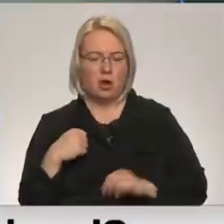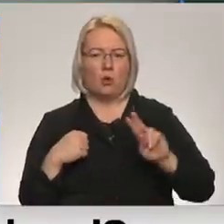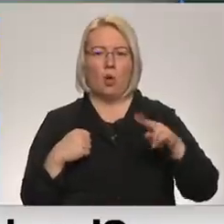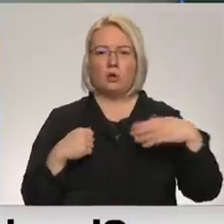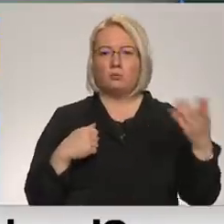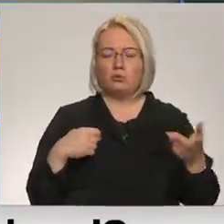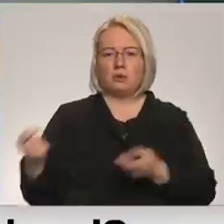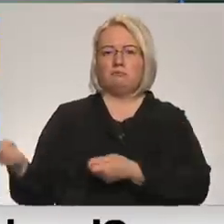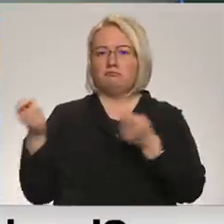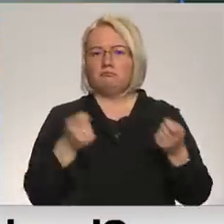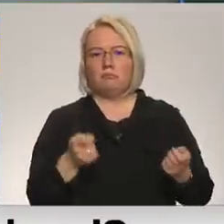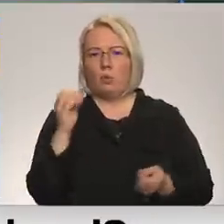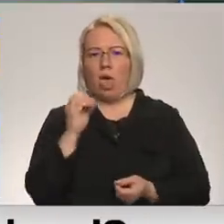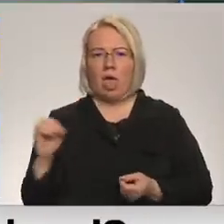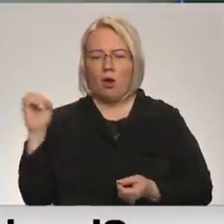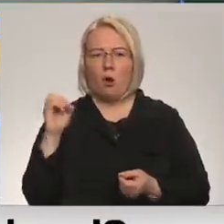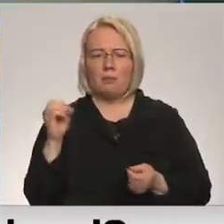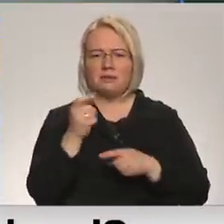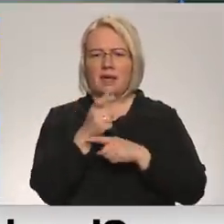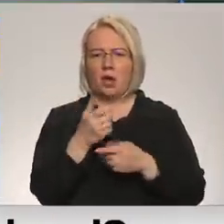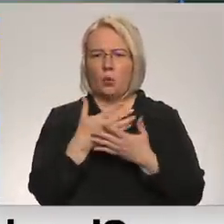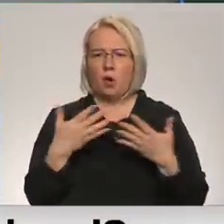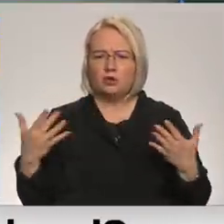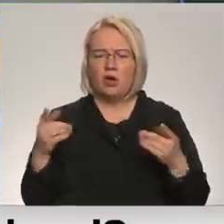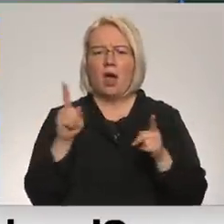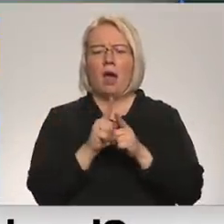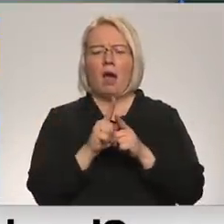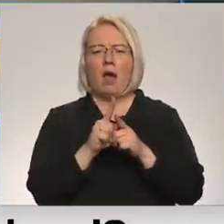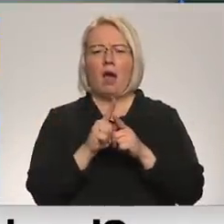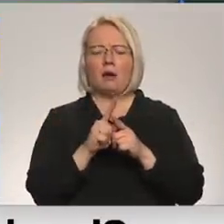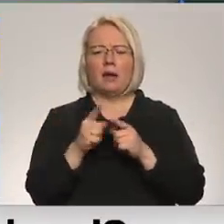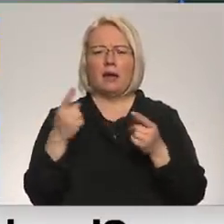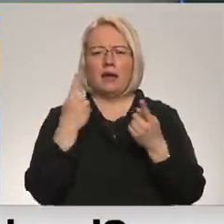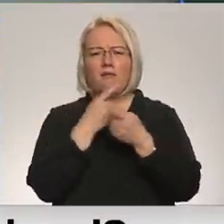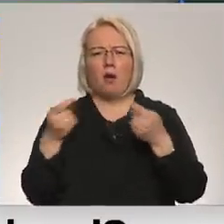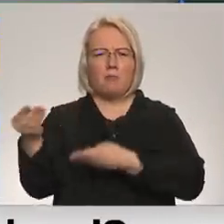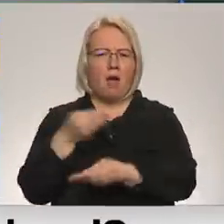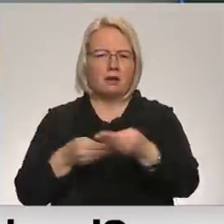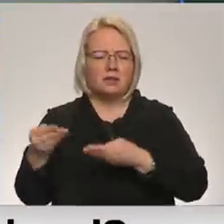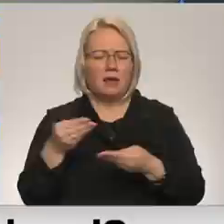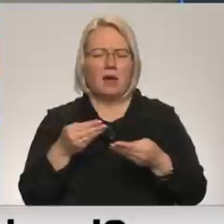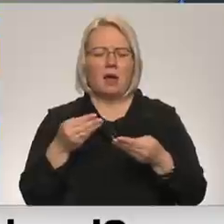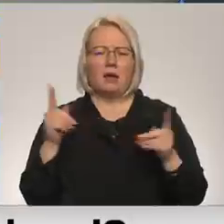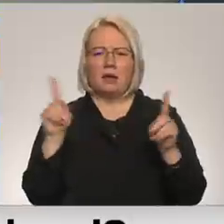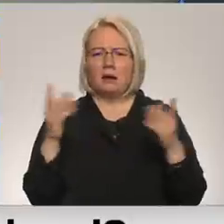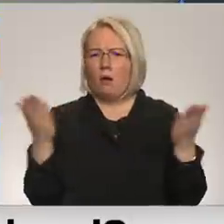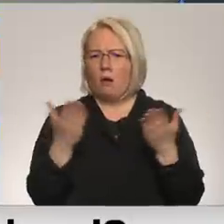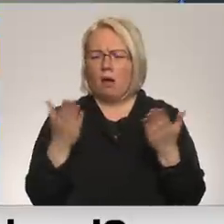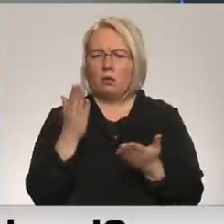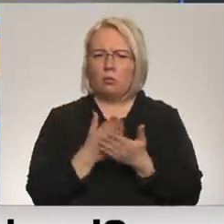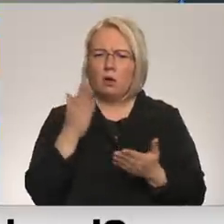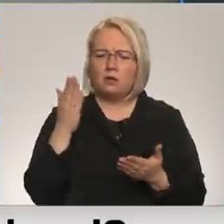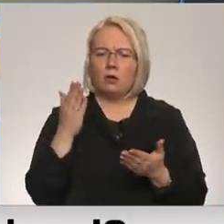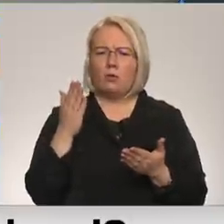ieroķi piegātas no rietuma valstīm, notiek dalīšanās ar izlokļu informāciju. Bet jūs saprāt, ir kaut kāda notikuma